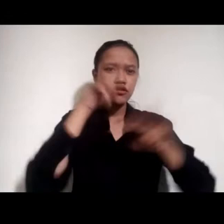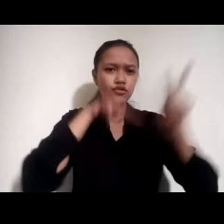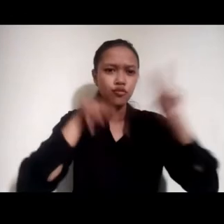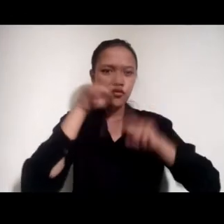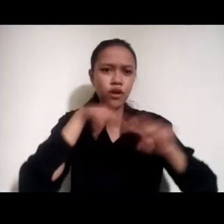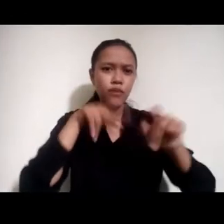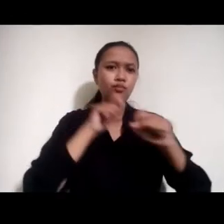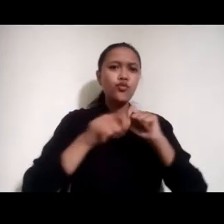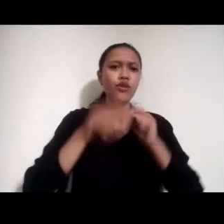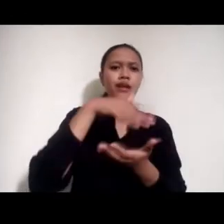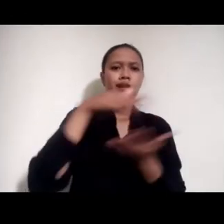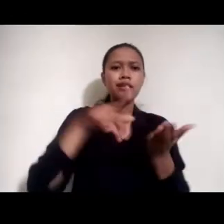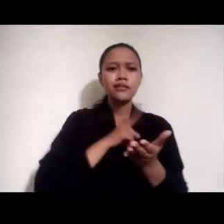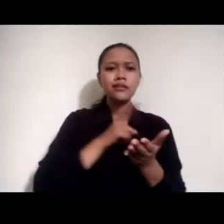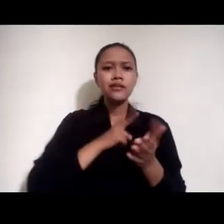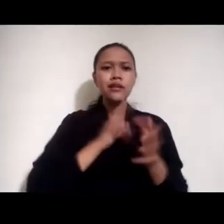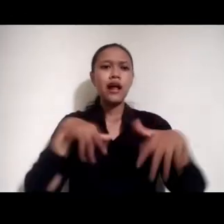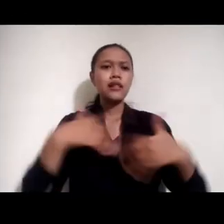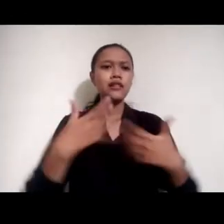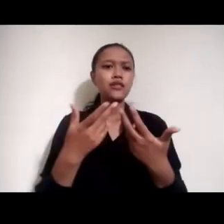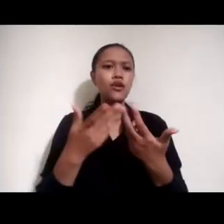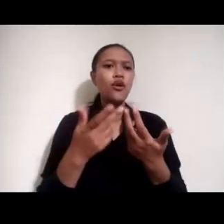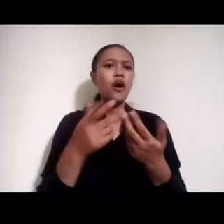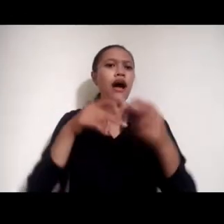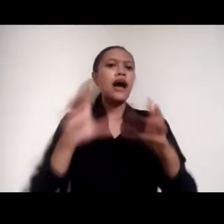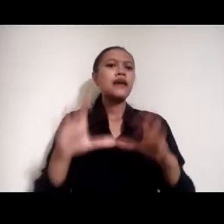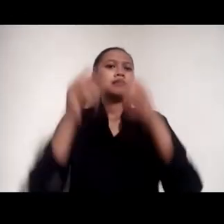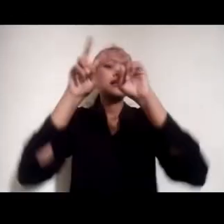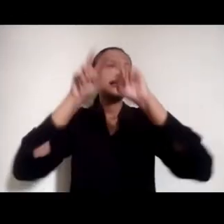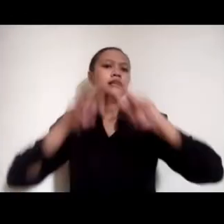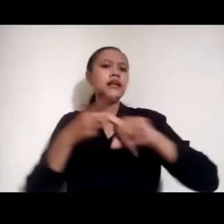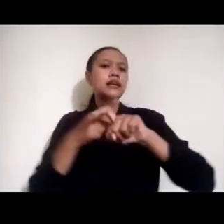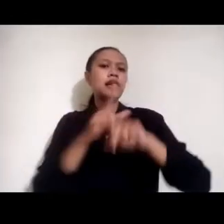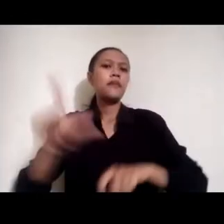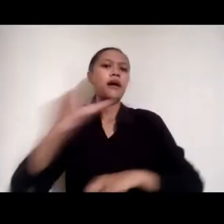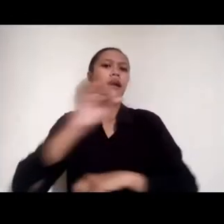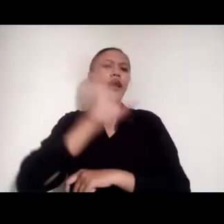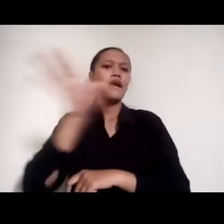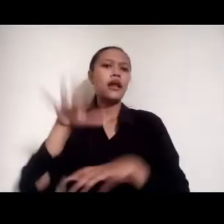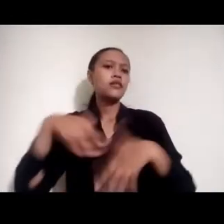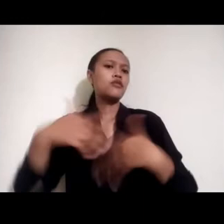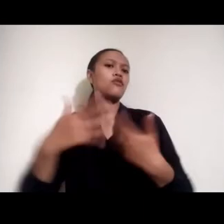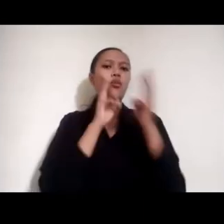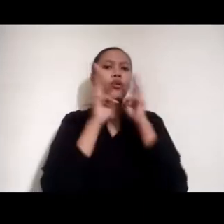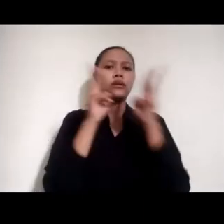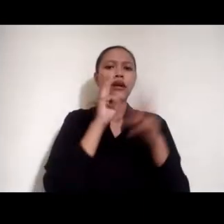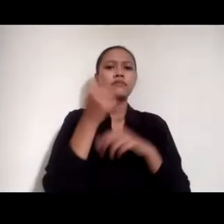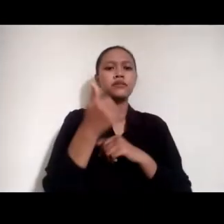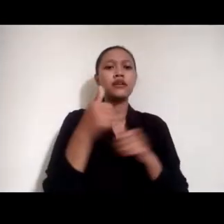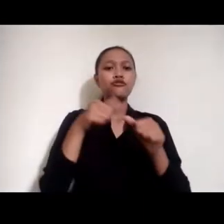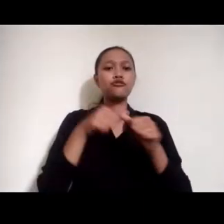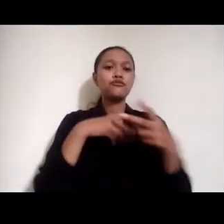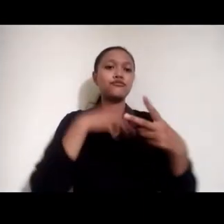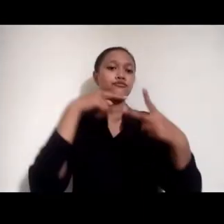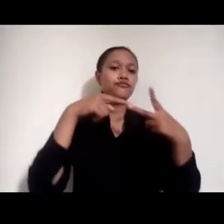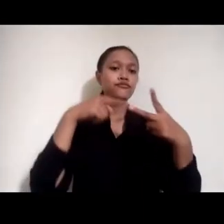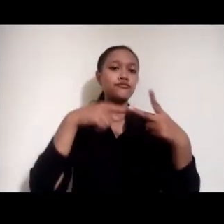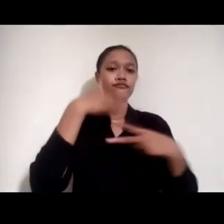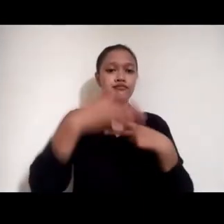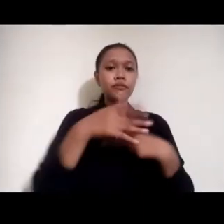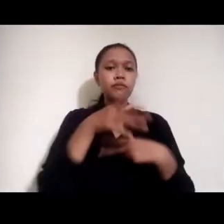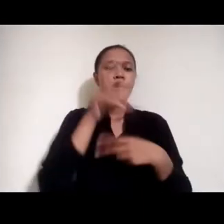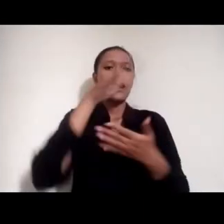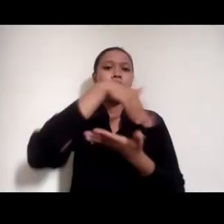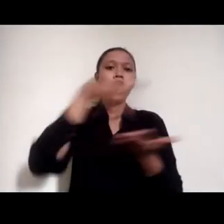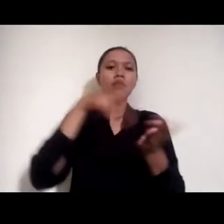Sendiri Atau Hasil Riset Lembaga Lain Atau Wawancara Itu Juga Bisa Dilakukan Kemudian Proses Selanjutnya Memahami Data Itu